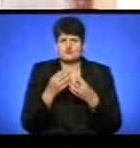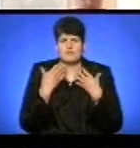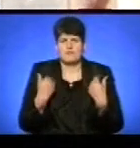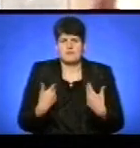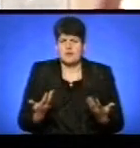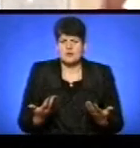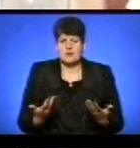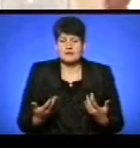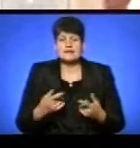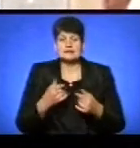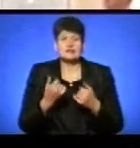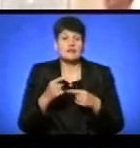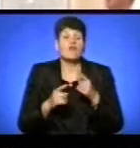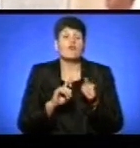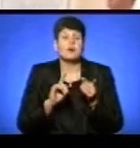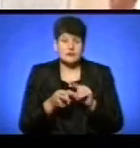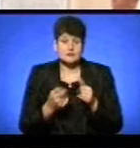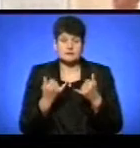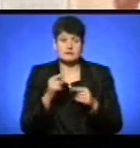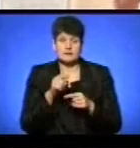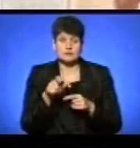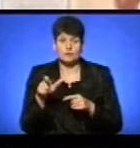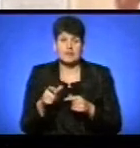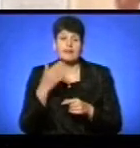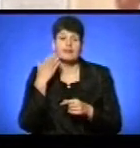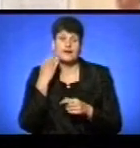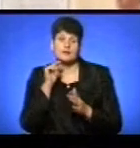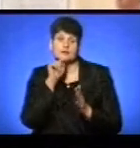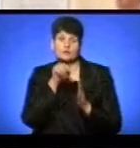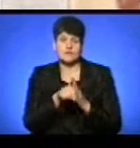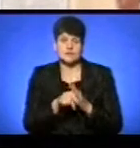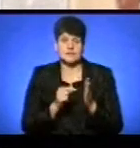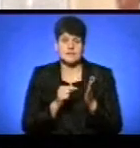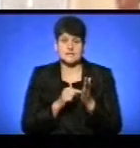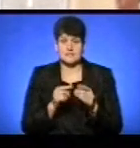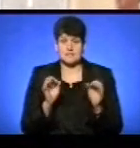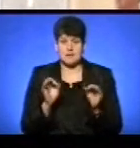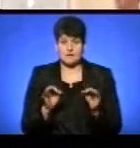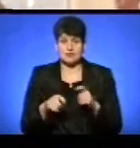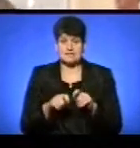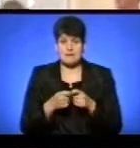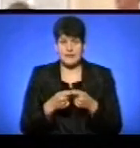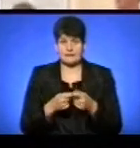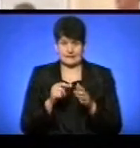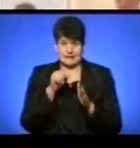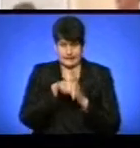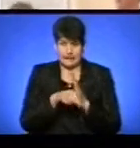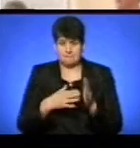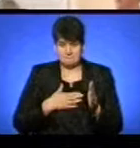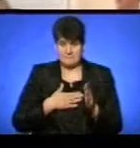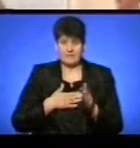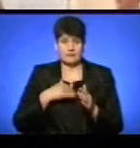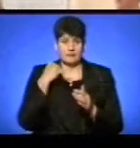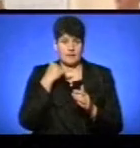Зараз, навпаки, через таких людей найлегше атакувати ціль правильно. Тобто, якщо взламати мій телефон, як директора з